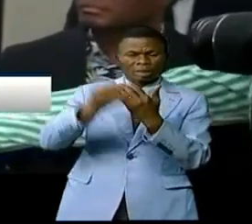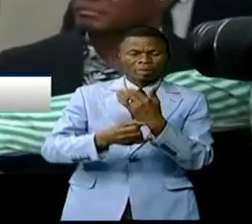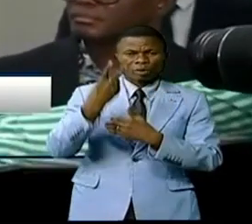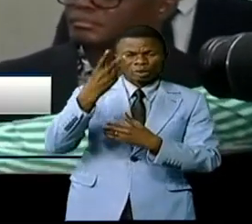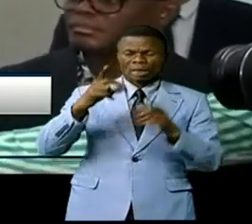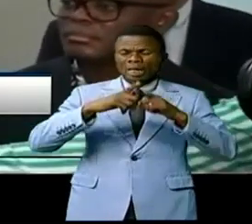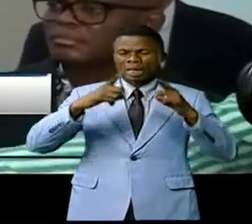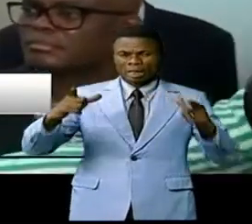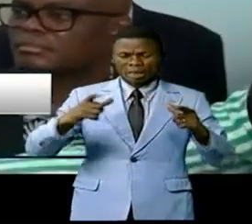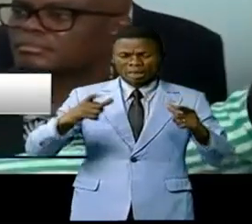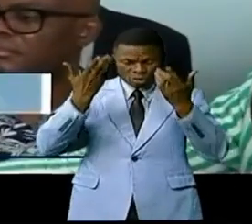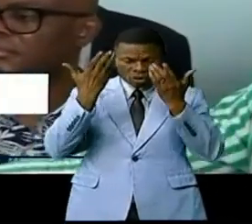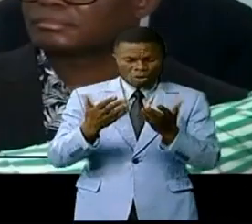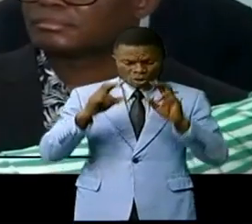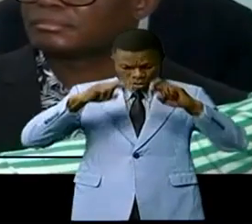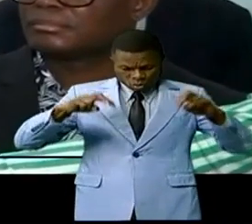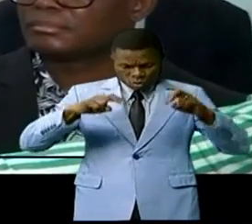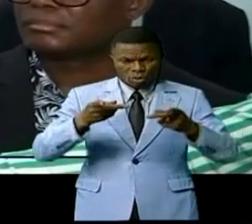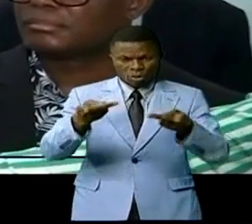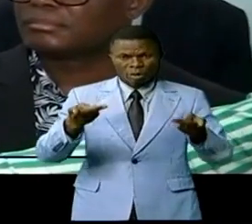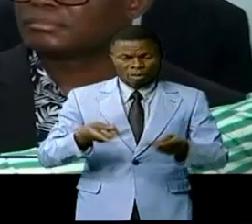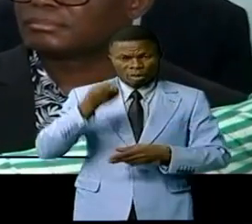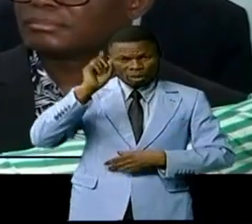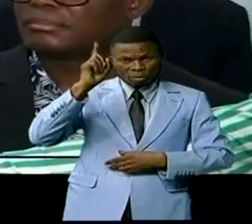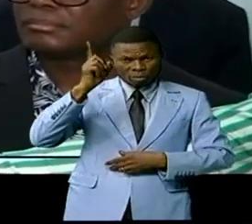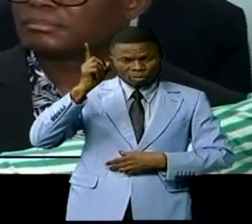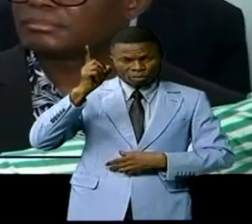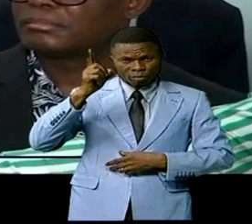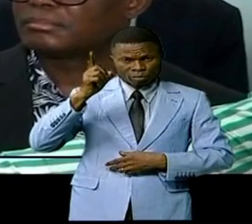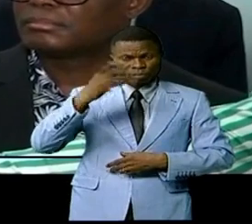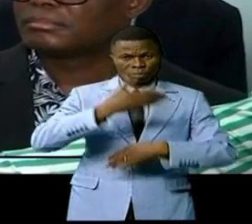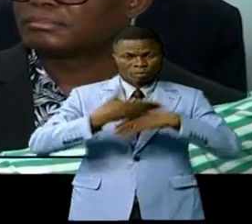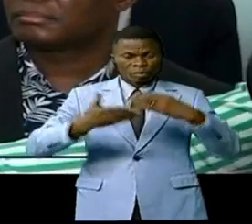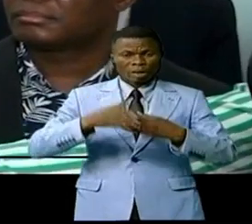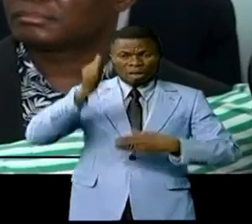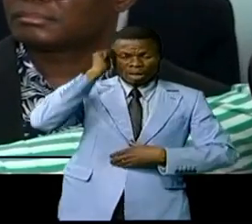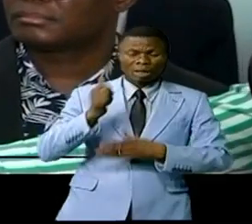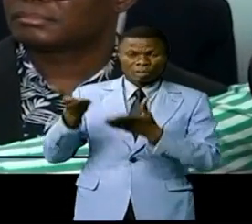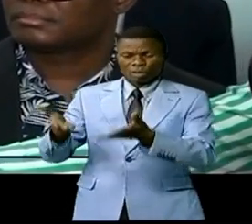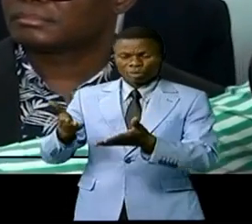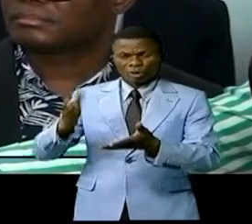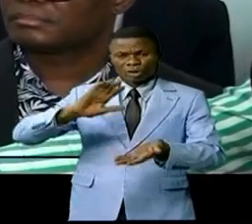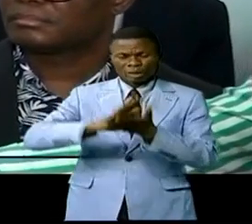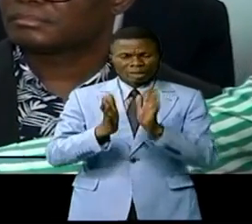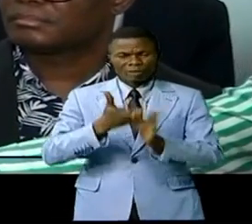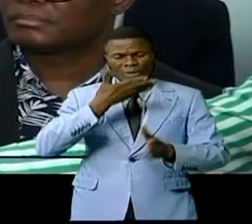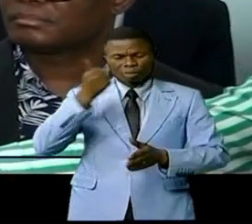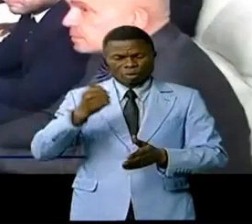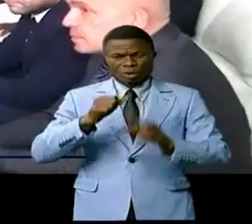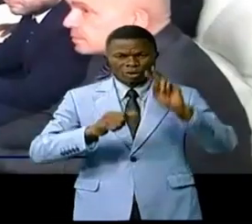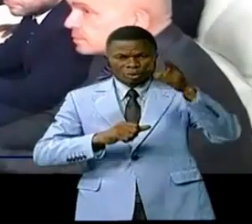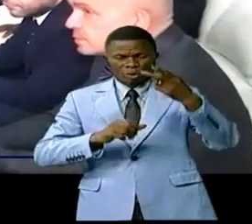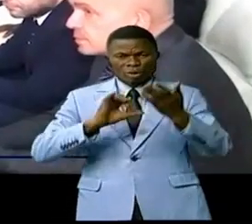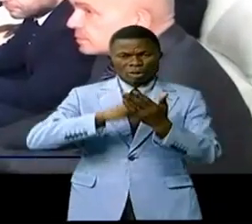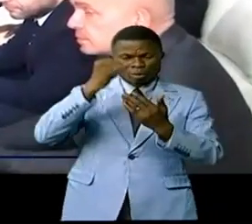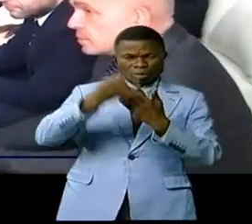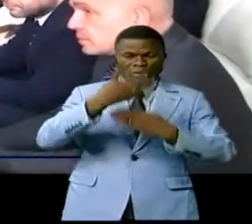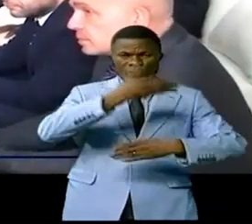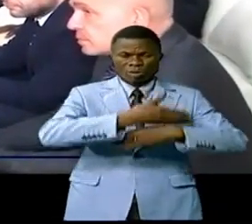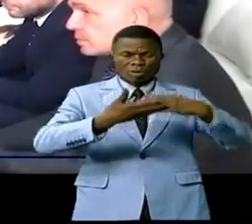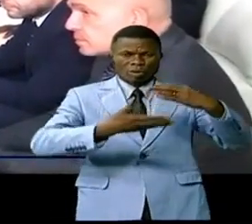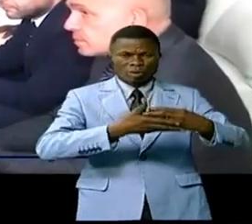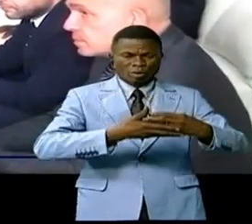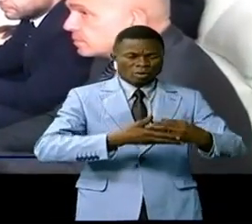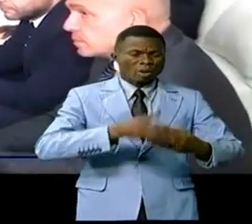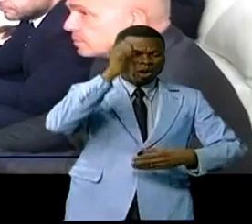faire une étude de faisabilité. Le premier est la réhabilitation des ports existants et le deuxième projet, c'est la construction d'un nouveau